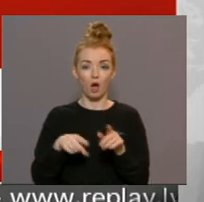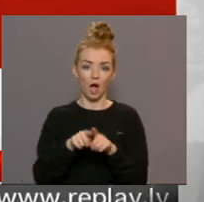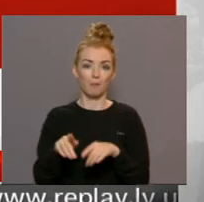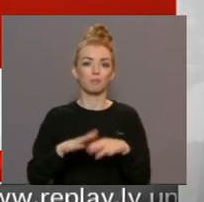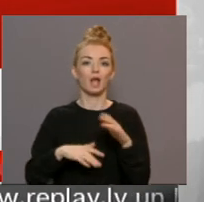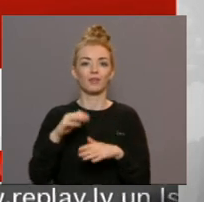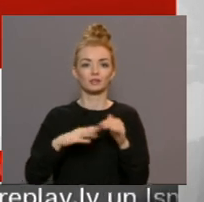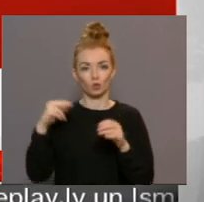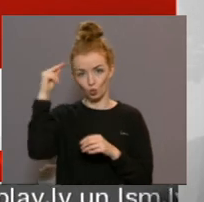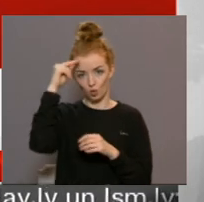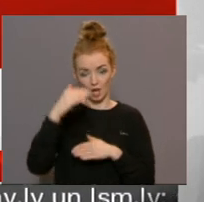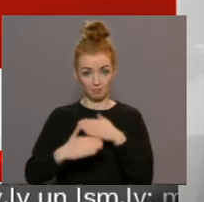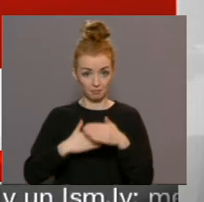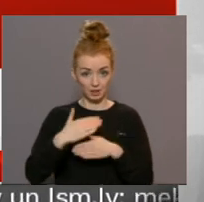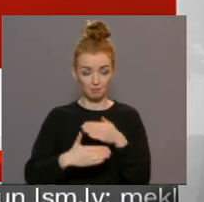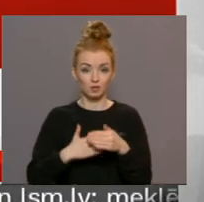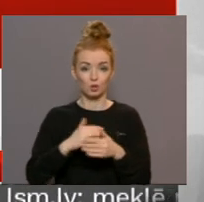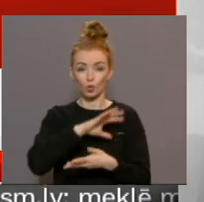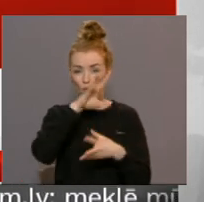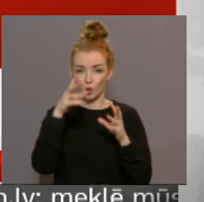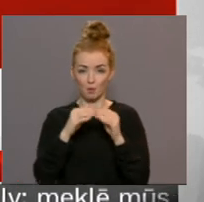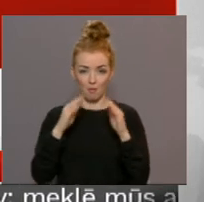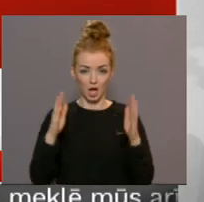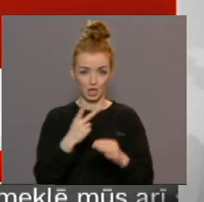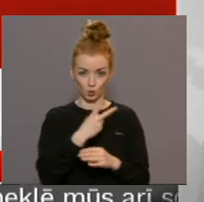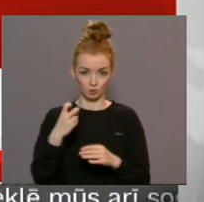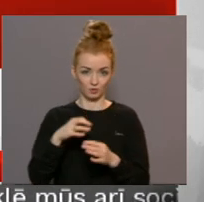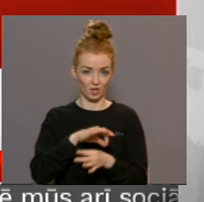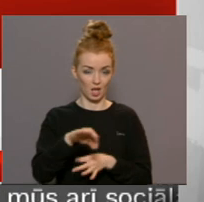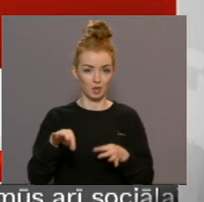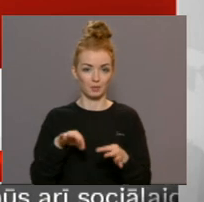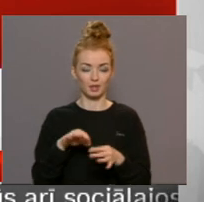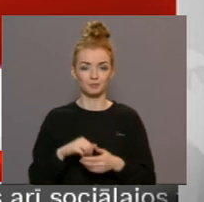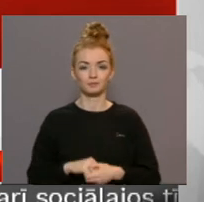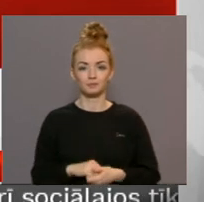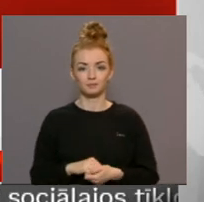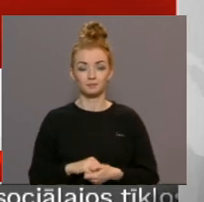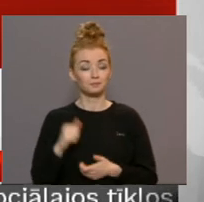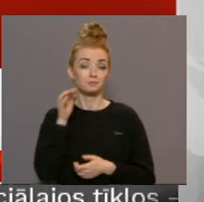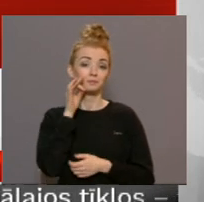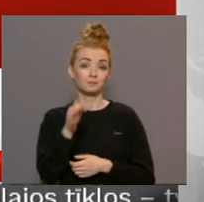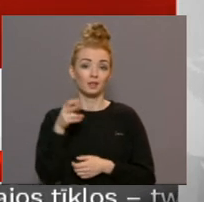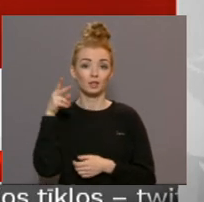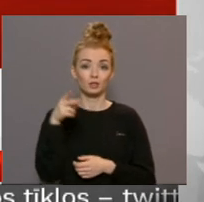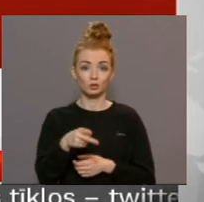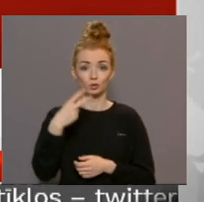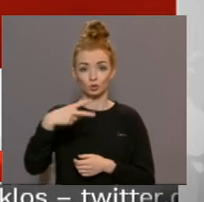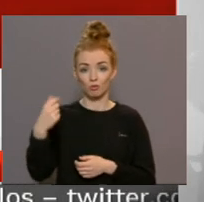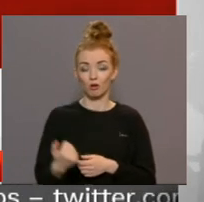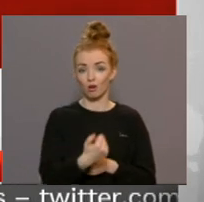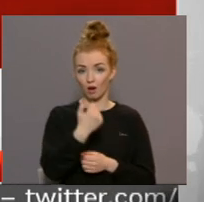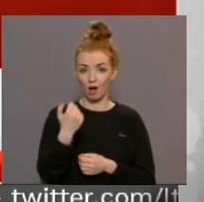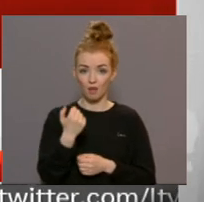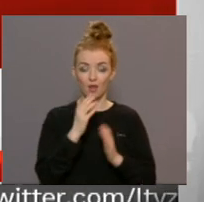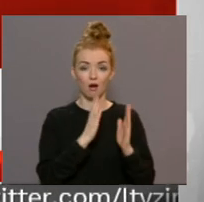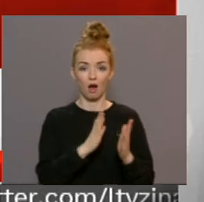nodarbībām, no tās mājas kopīgās gan arī 200 kvadrātmetru platības. Jāsaka tā, ka 2020. gadā,